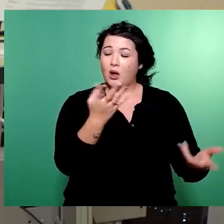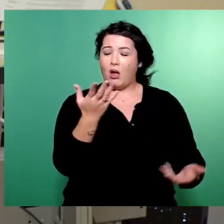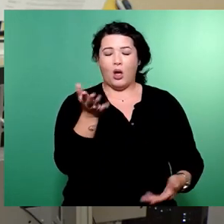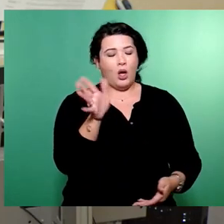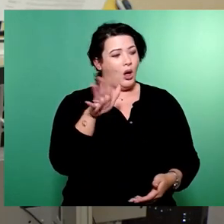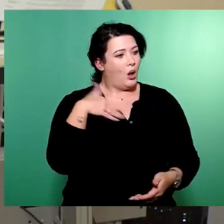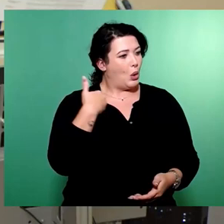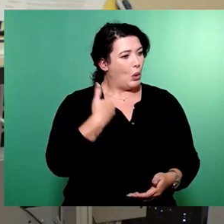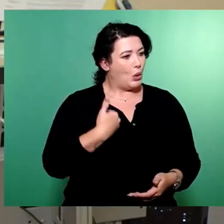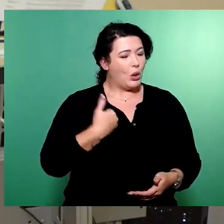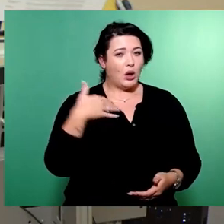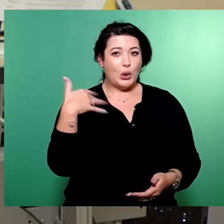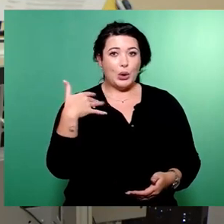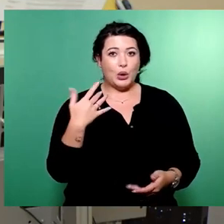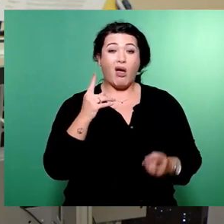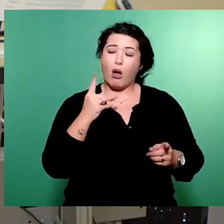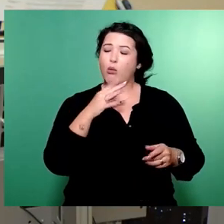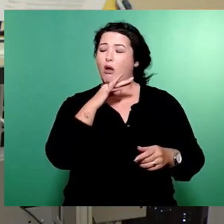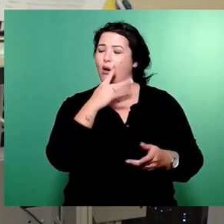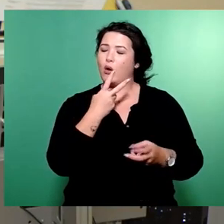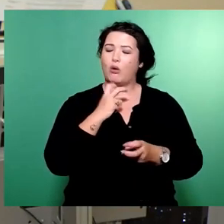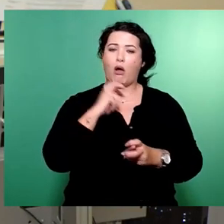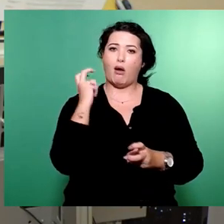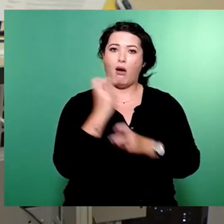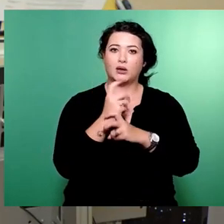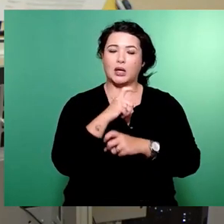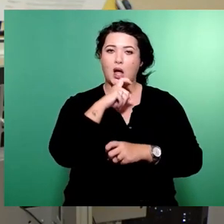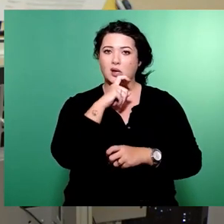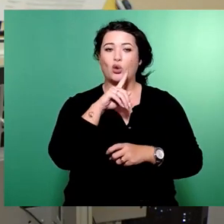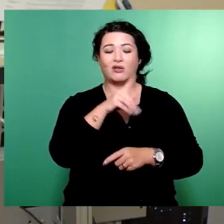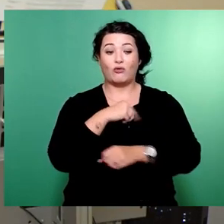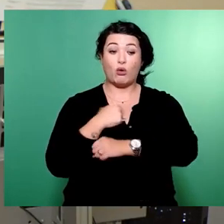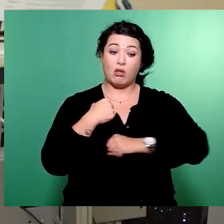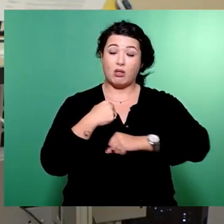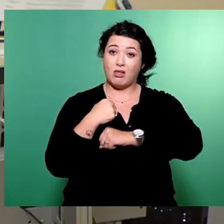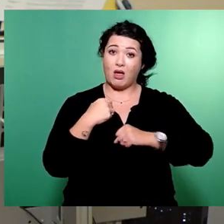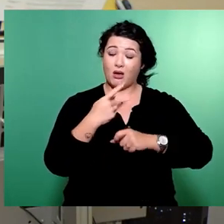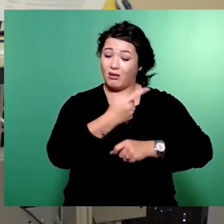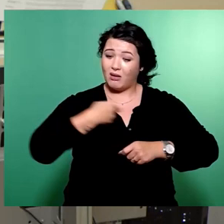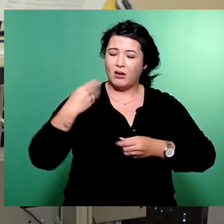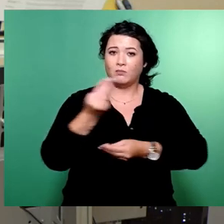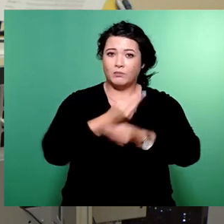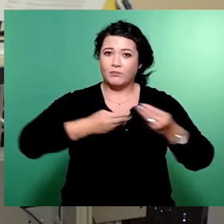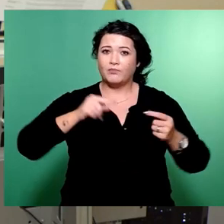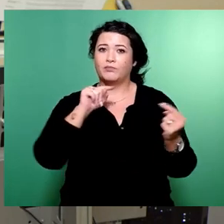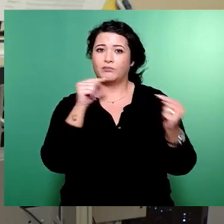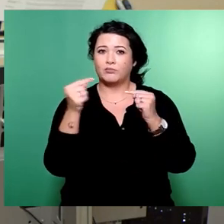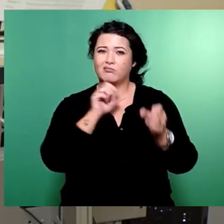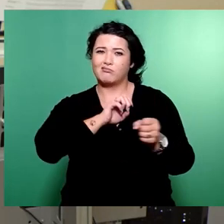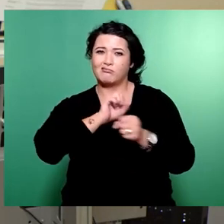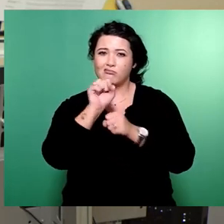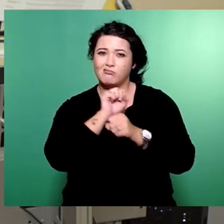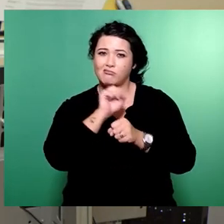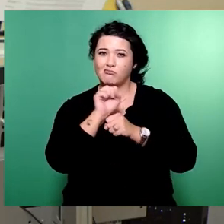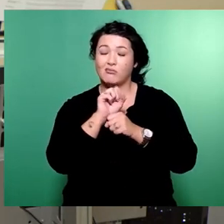Aber wir haben hart gerungen und wir von der Linken haben uns da eingesetzt und es ist ein wichtiger Erfolg, dass